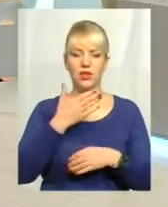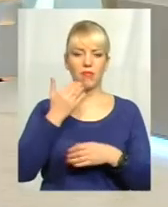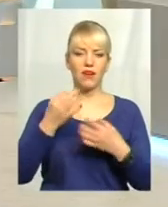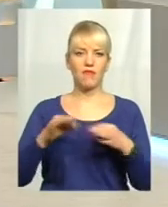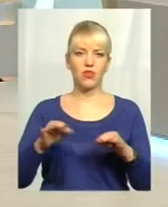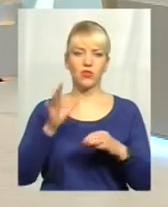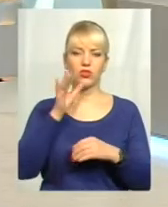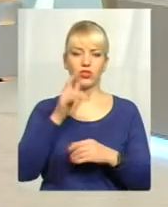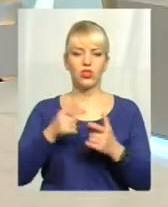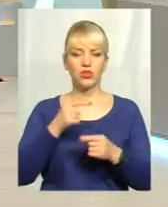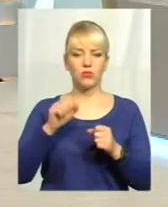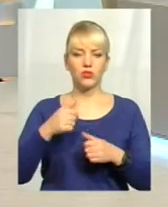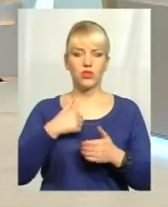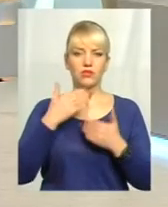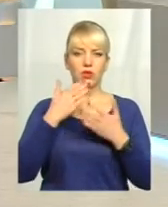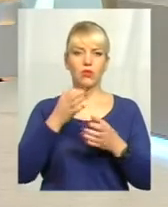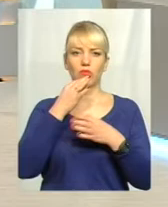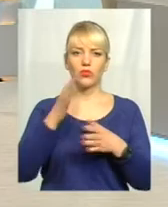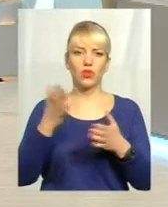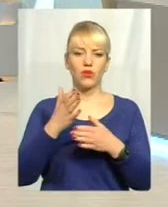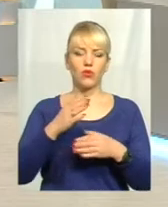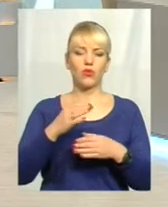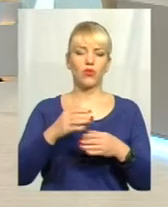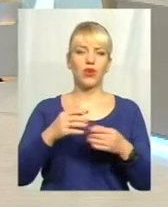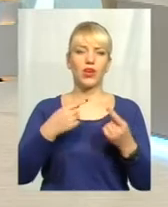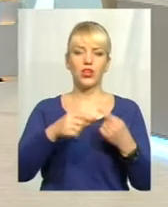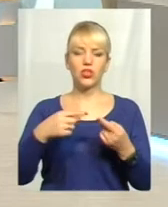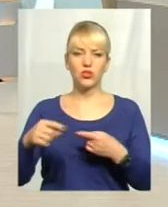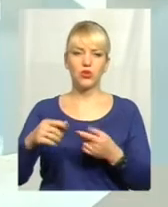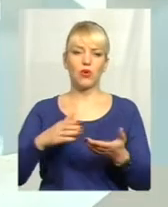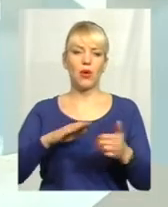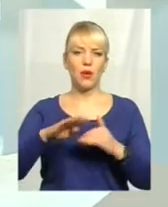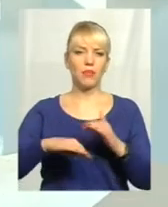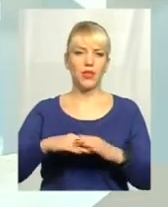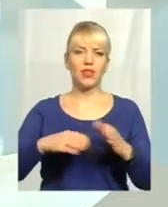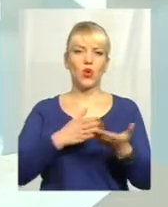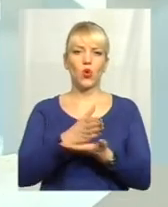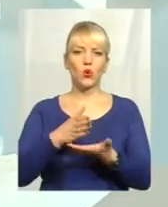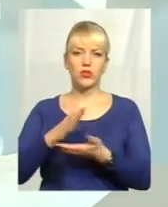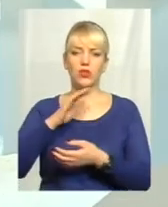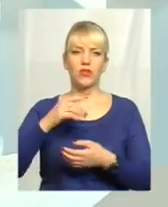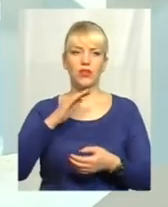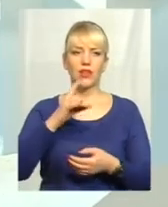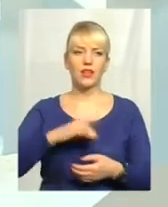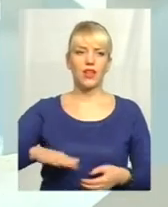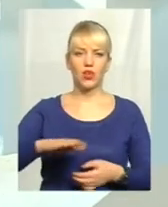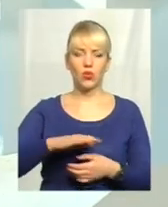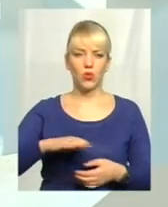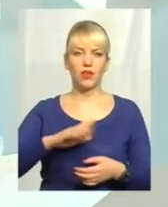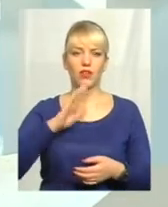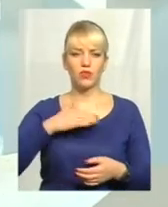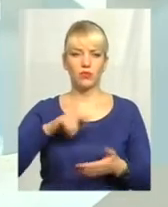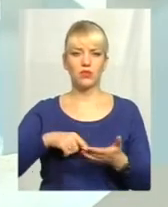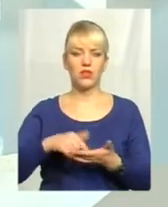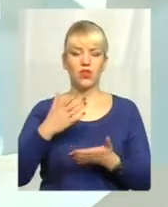звернутися до будь-якого іншого підрозділу на території міста? Звичайно, якщо ми говоримо саме про виготовлення біометричного